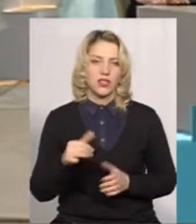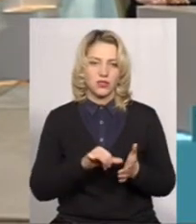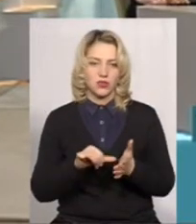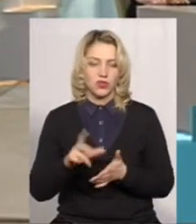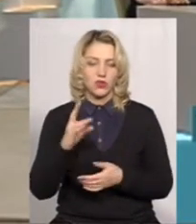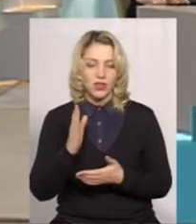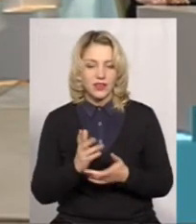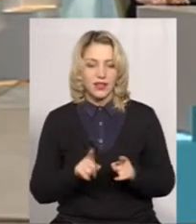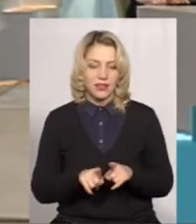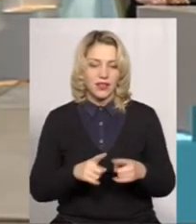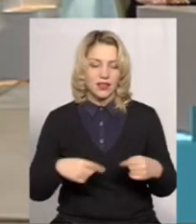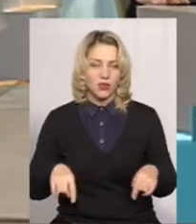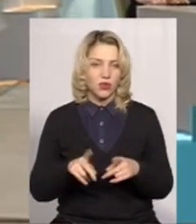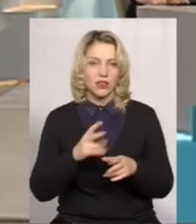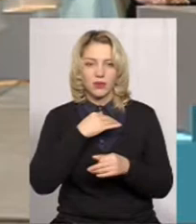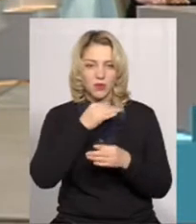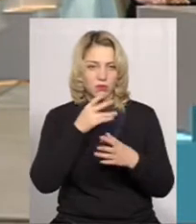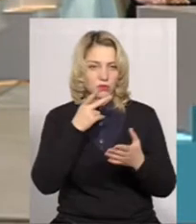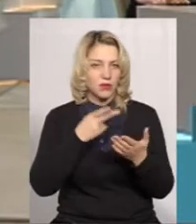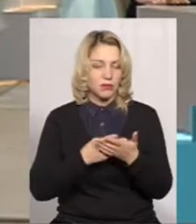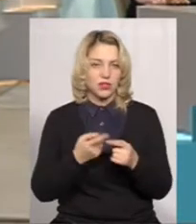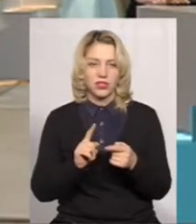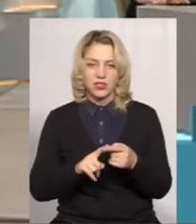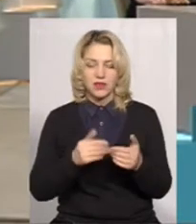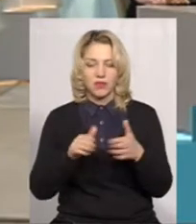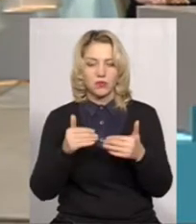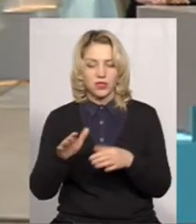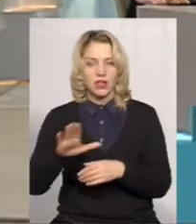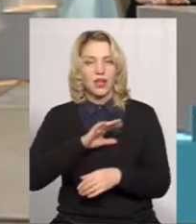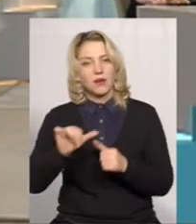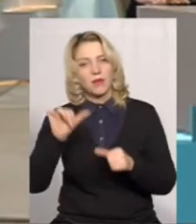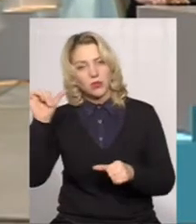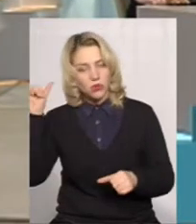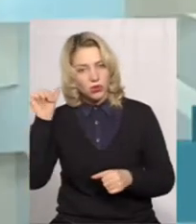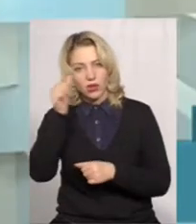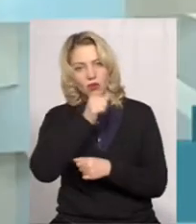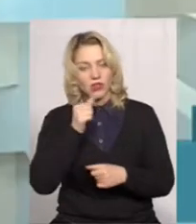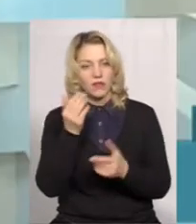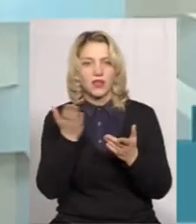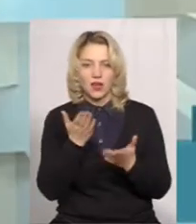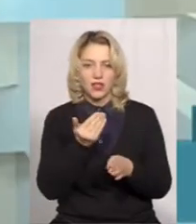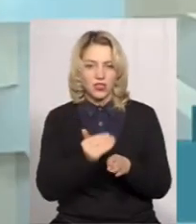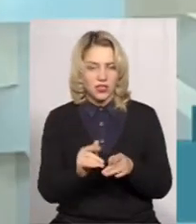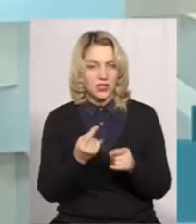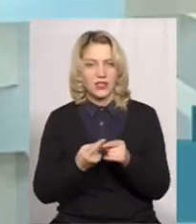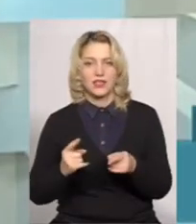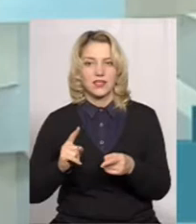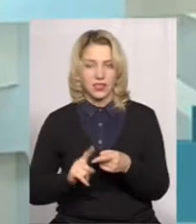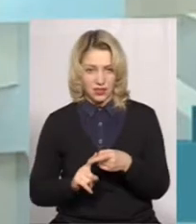Є категорії, яку ми передбачити не можемо. Це випускники минулих років. Яка частка із них